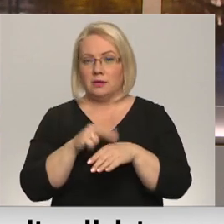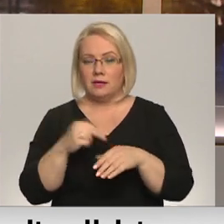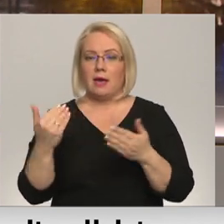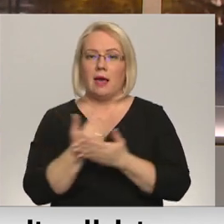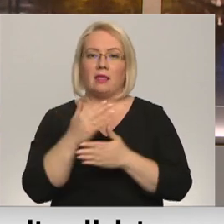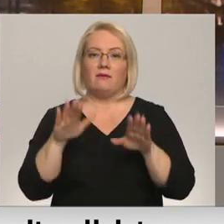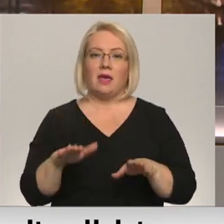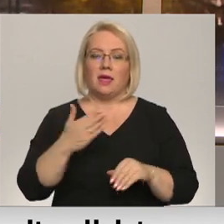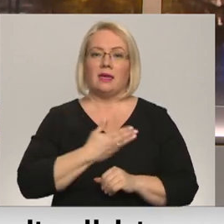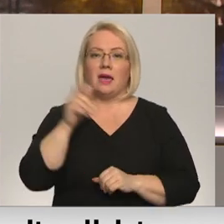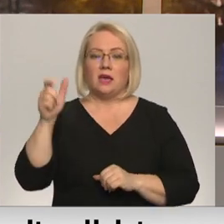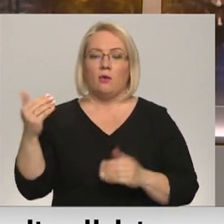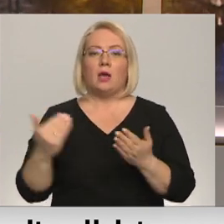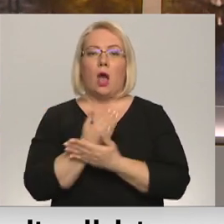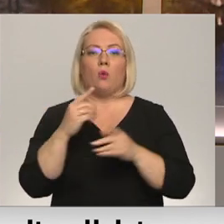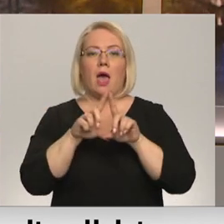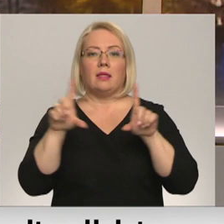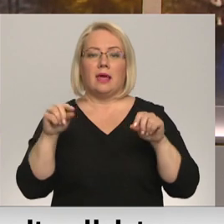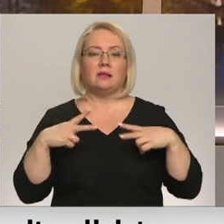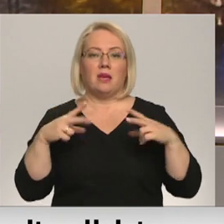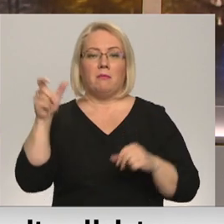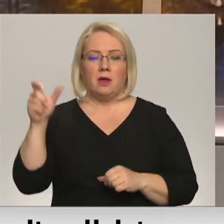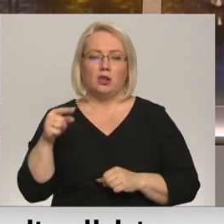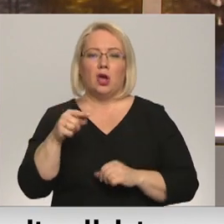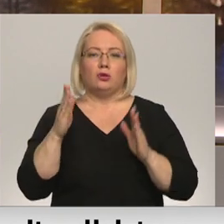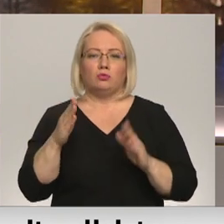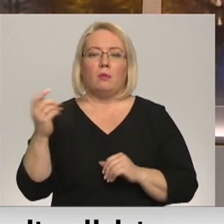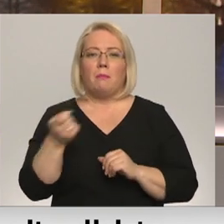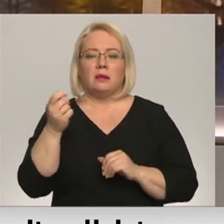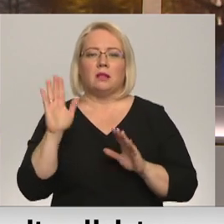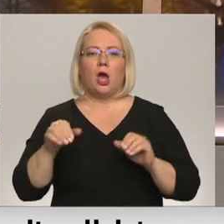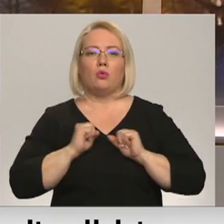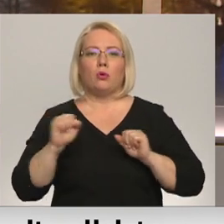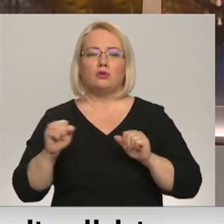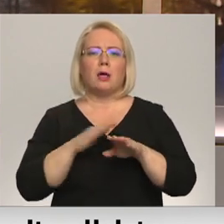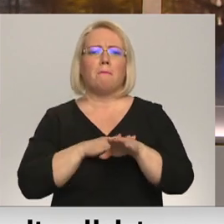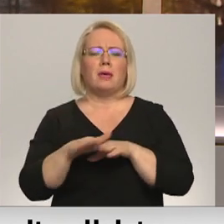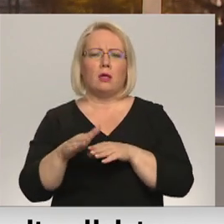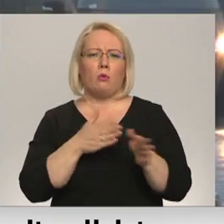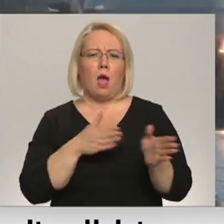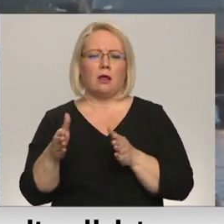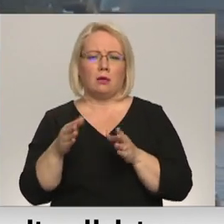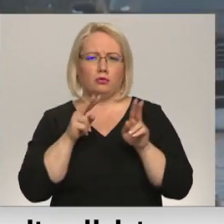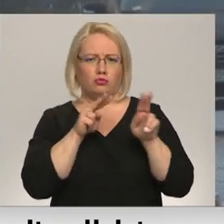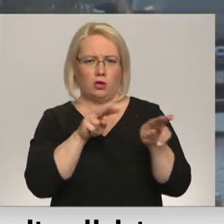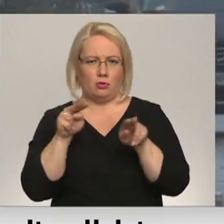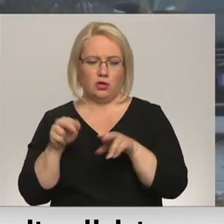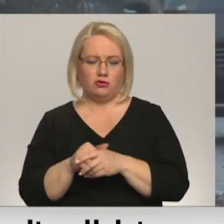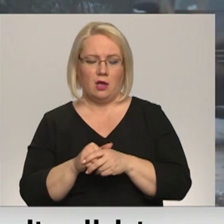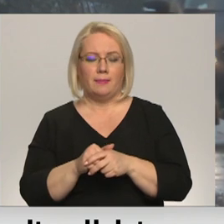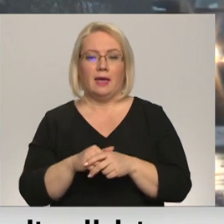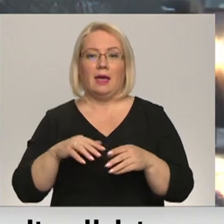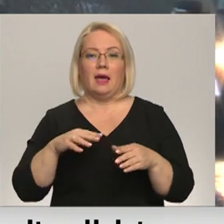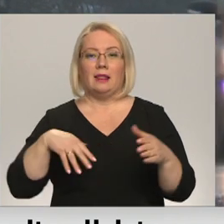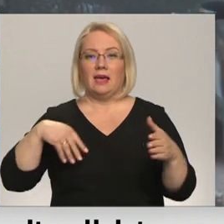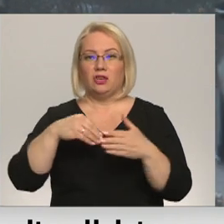gan jaunā dienesta priekšniec, gan atzīst. Arī tas būs par mazlē nodrošinātu pilnvērtīgu kārtības uzraudzīšanu. Līdzšanējos